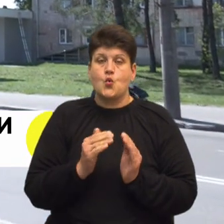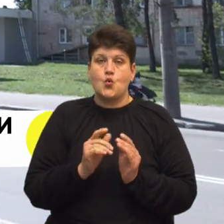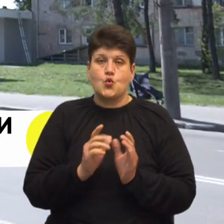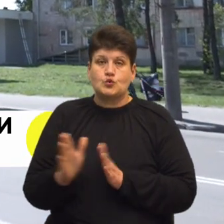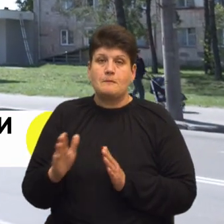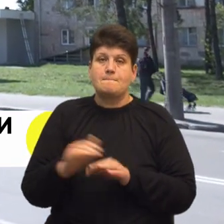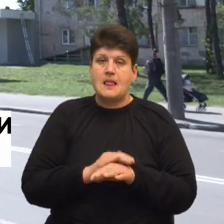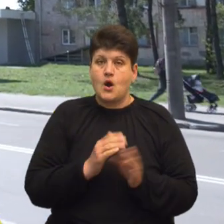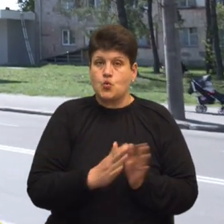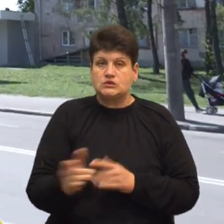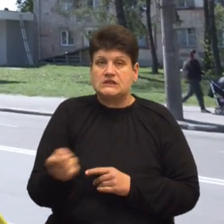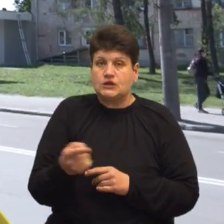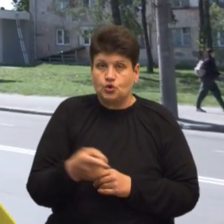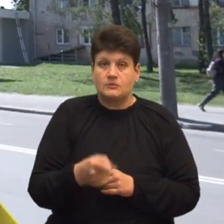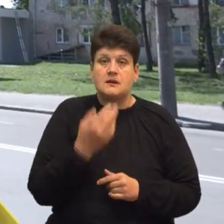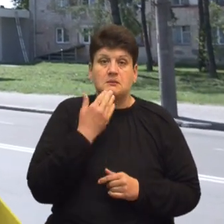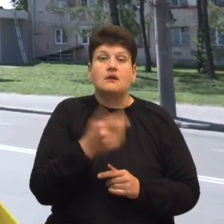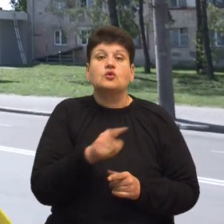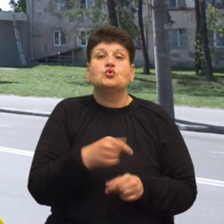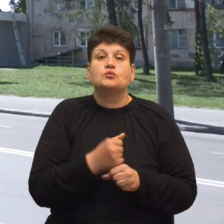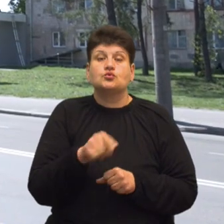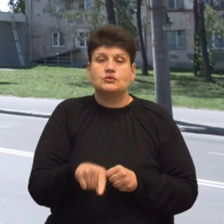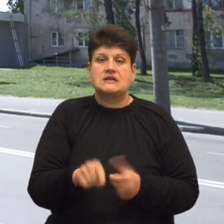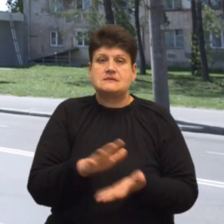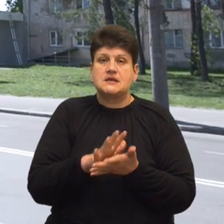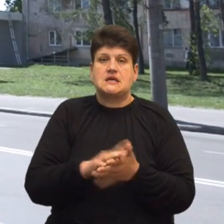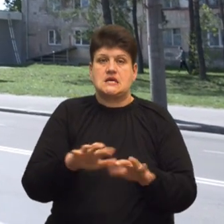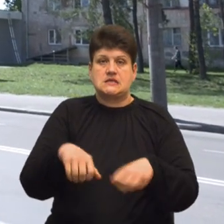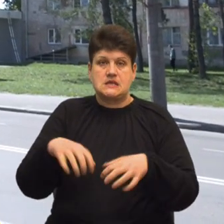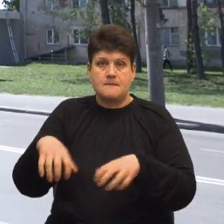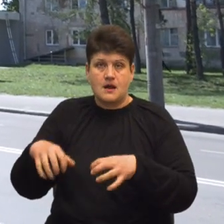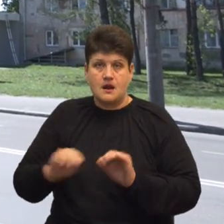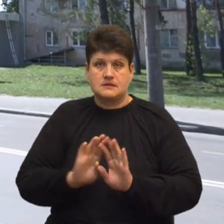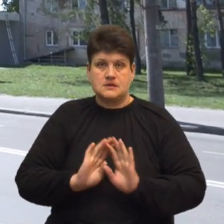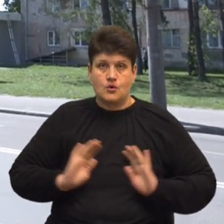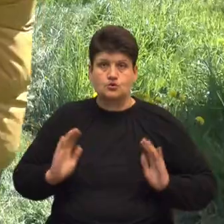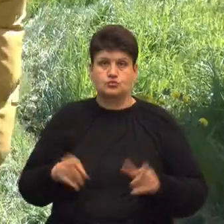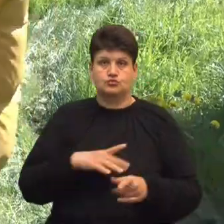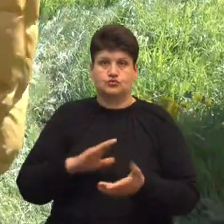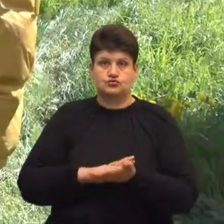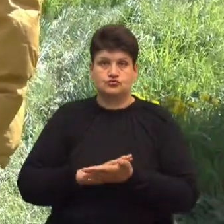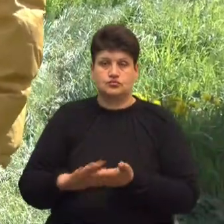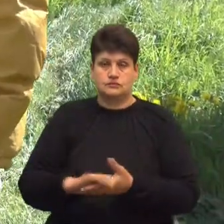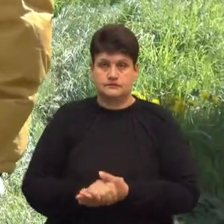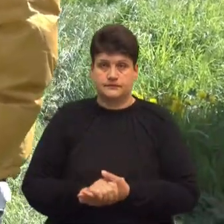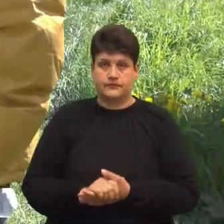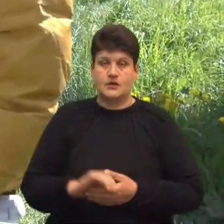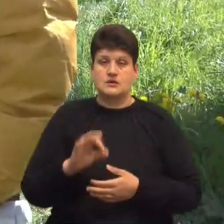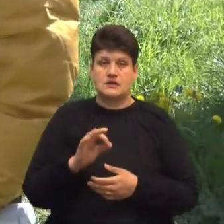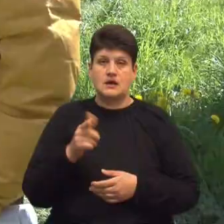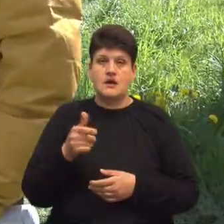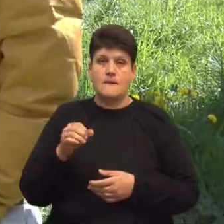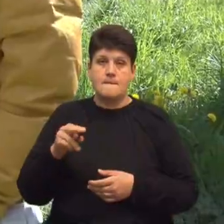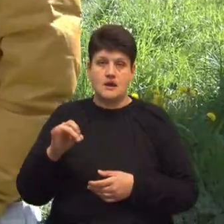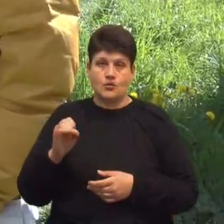території зеленої зони, відповів. Сміття забирають, загороджують, щоб там було частенько. Оксана Гопанюк-Голуб